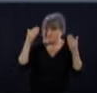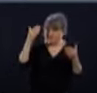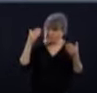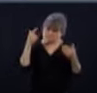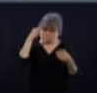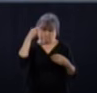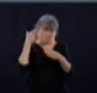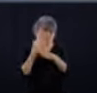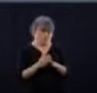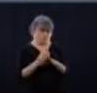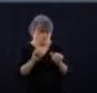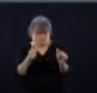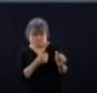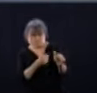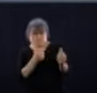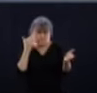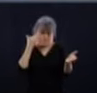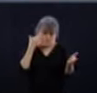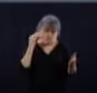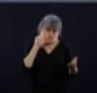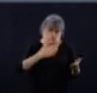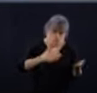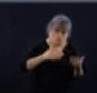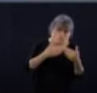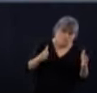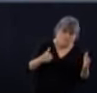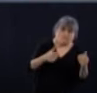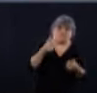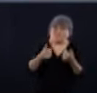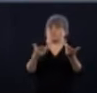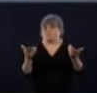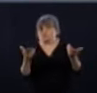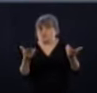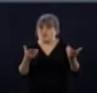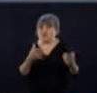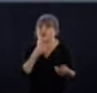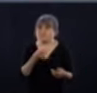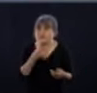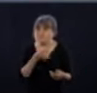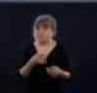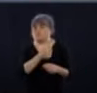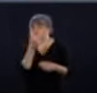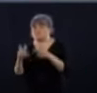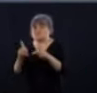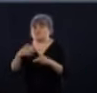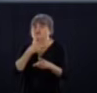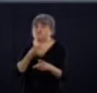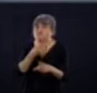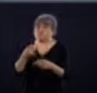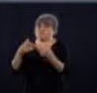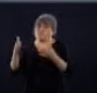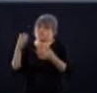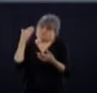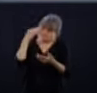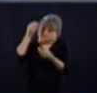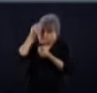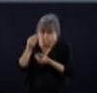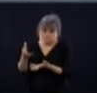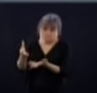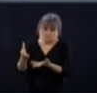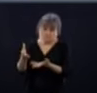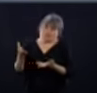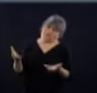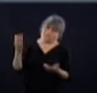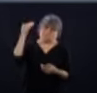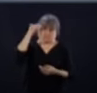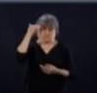demeure, va rouvrir, ou à l'inverse des gens qui sont impatients de voir leur région rouvrir, bien, ça va leur donner une indication